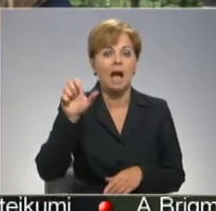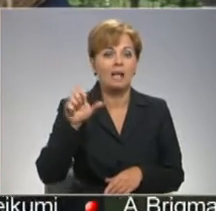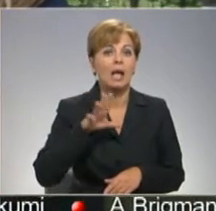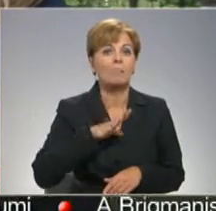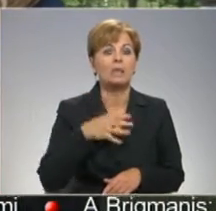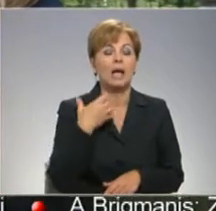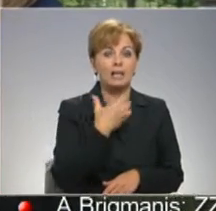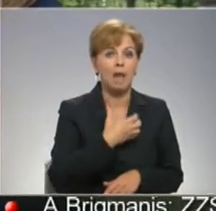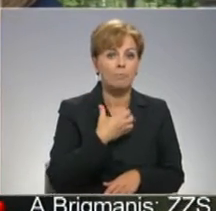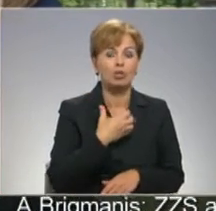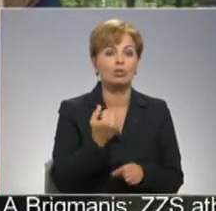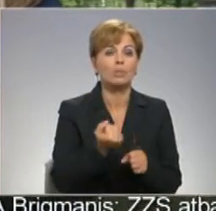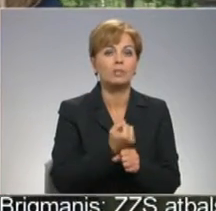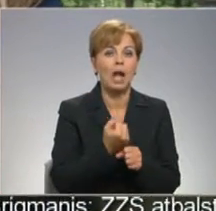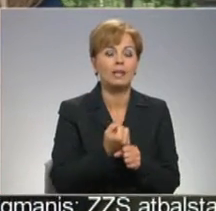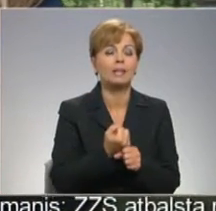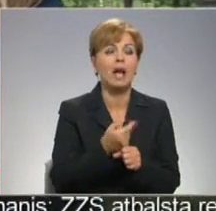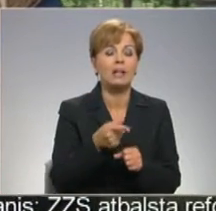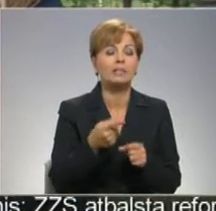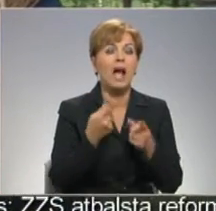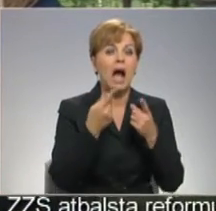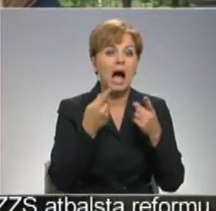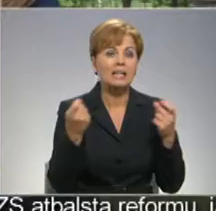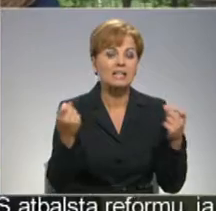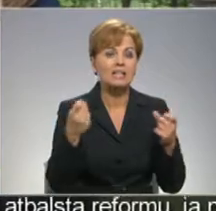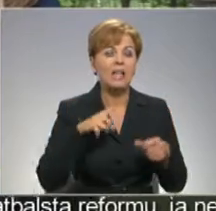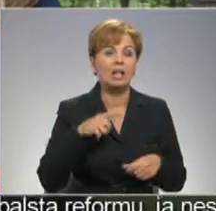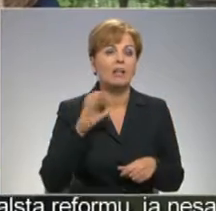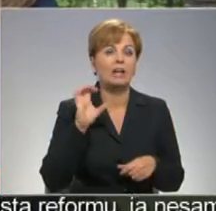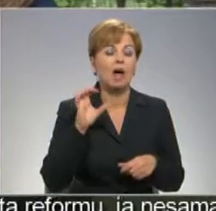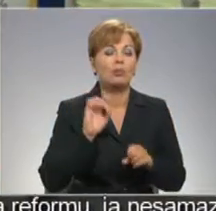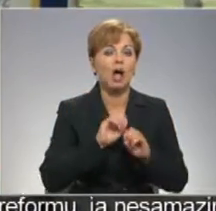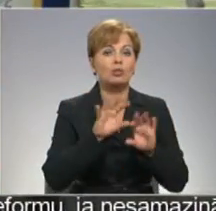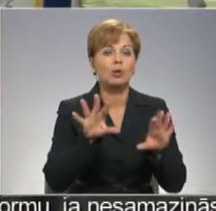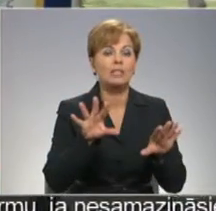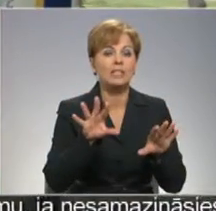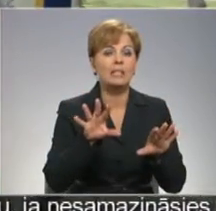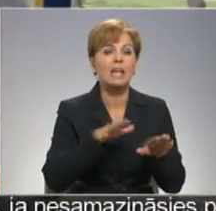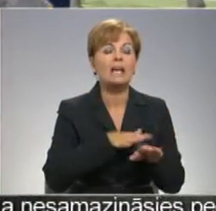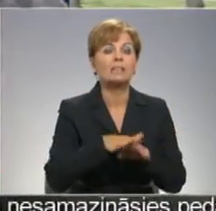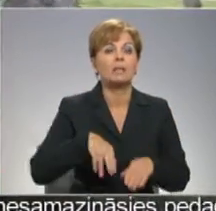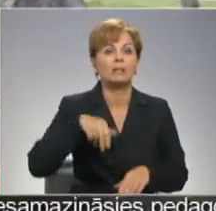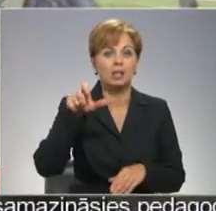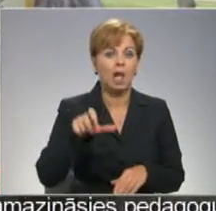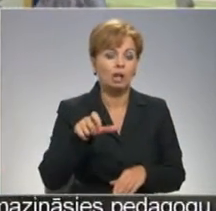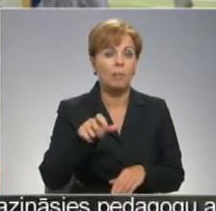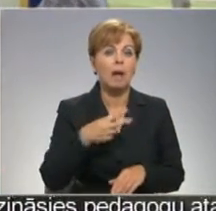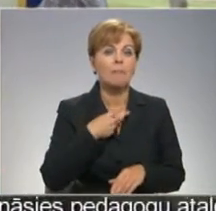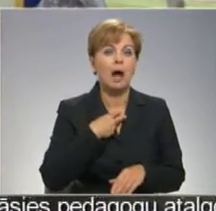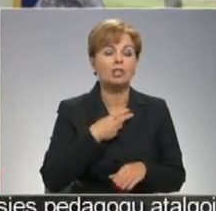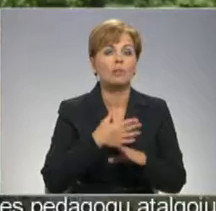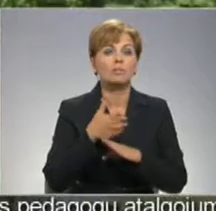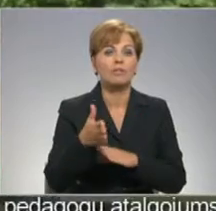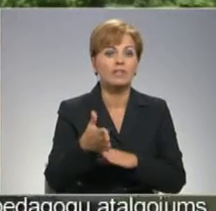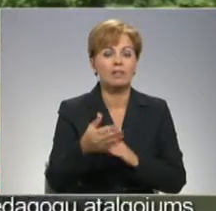nepieciešams kaut ko darīt, atzīst arī Latvijas Raidoorganizāciju asociācijas izpildu direktori, kurai pārsteigumus vizīte pierobežā gan